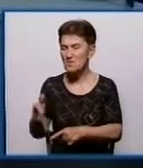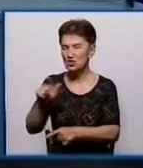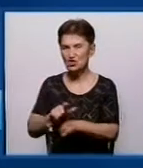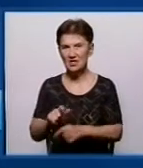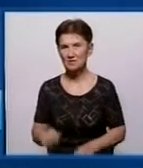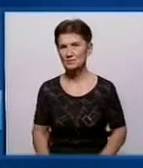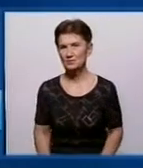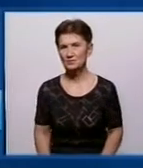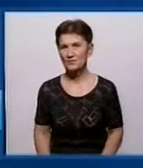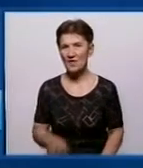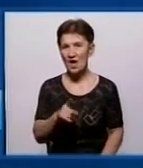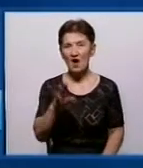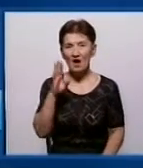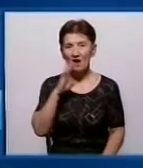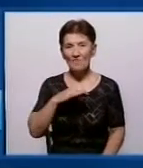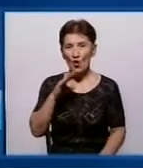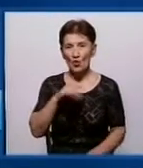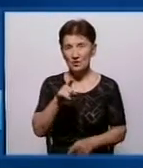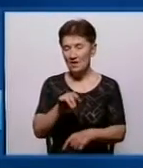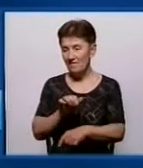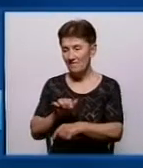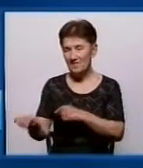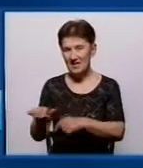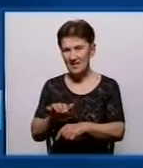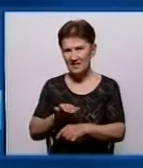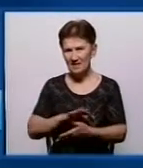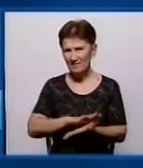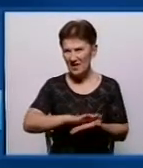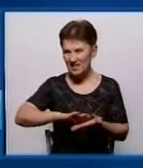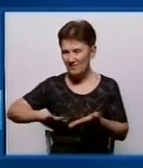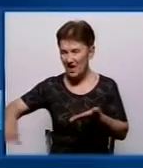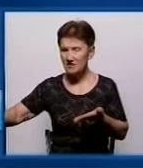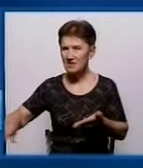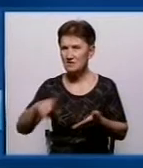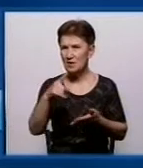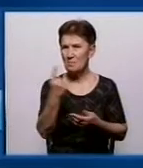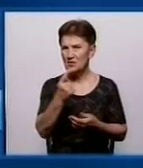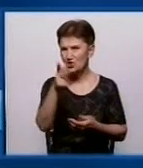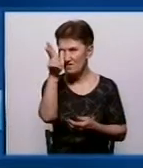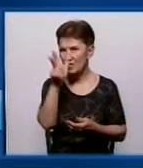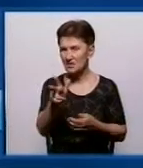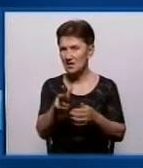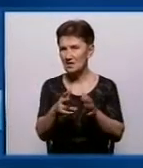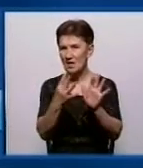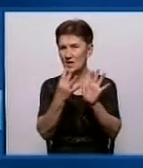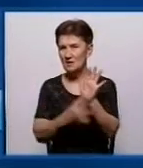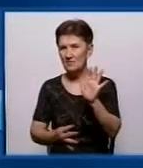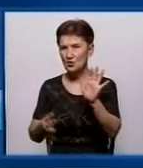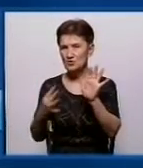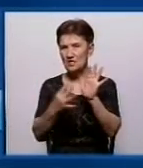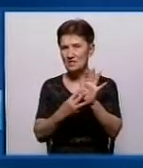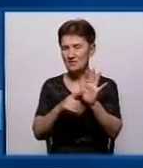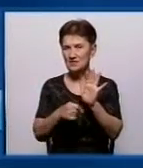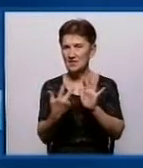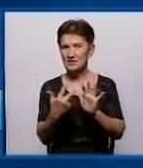Водовідведення. Ви чинним тарифом у першому кварталі 2018 року покриваєте 99,3%